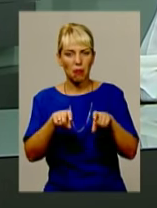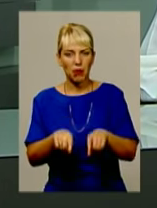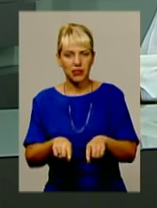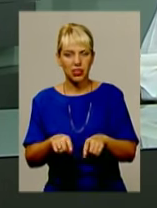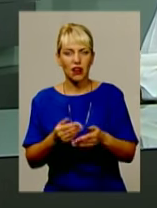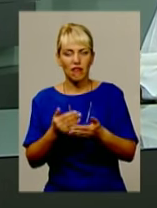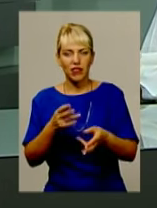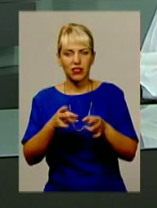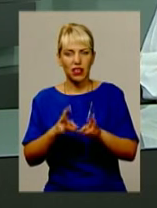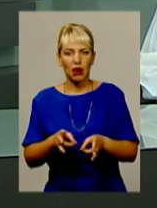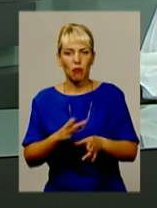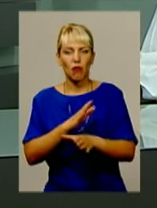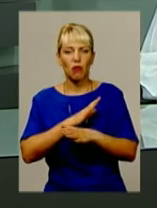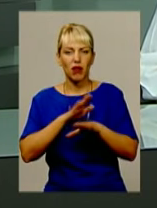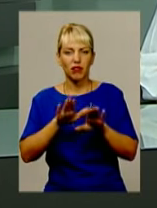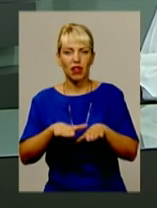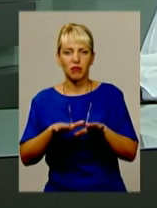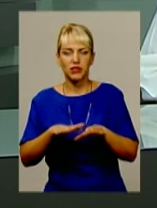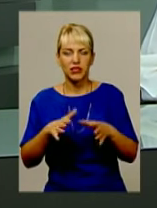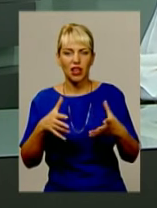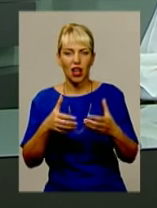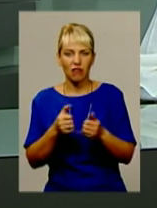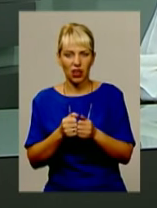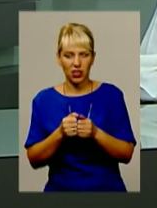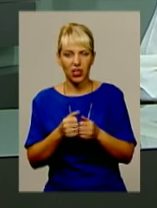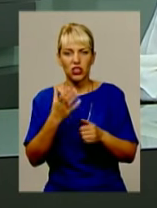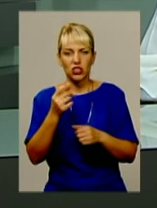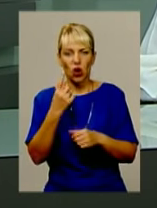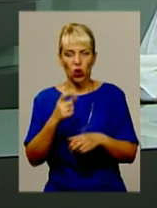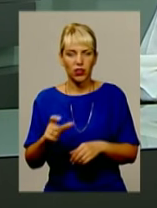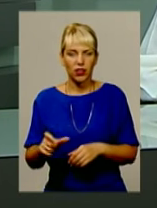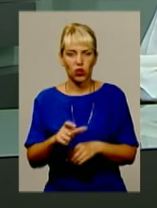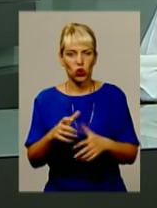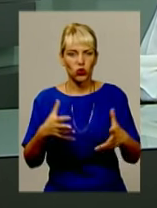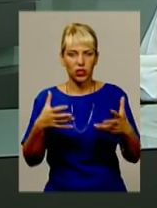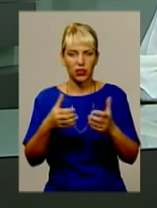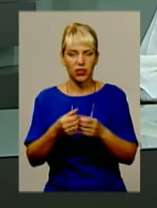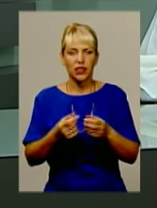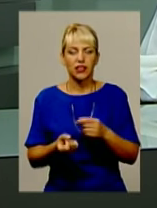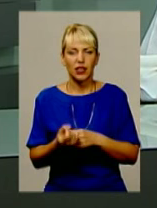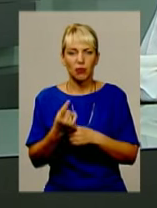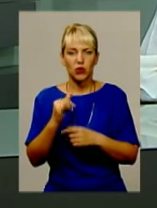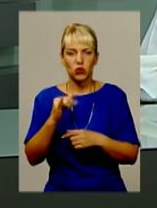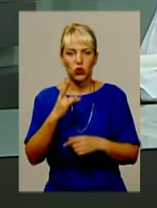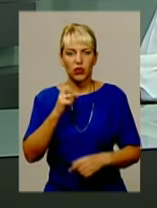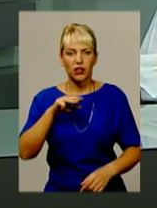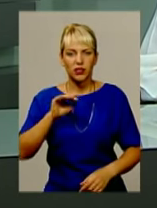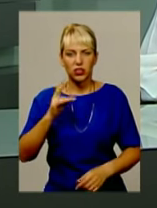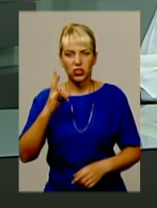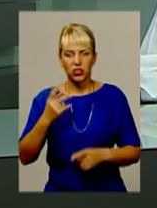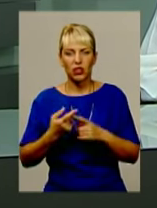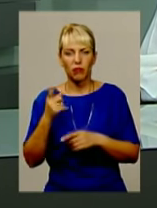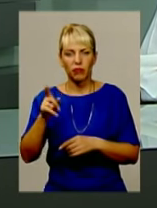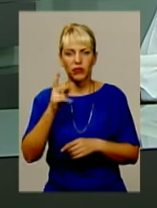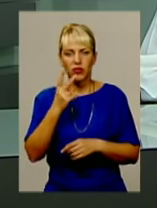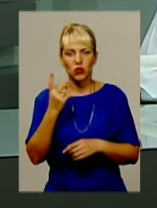місці аварії. Водій отримав перелами, травми та забої. Ще одна дорожня транспортна пригода трапилася у Нетішині. Там 21-річний